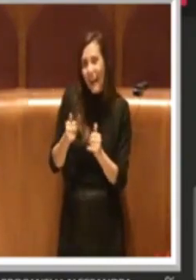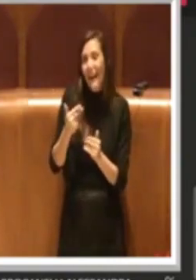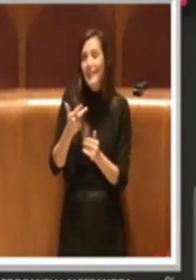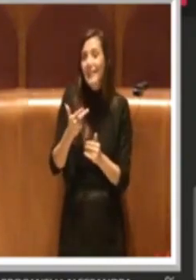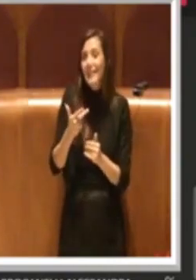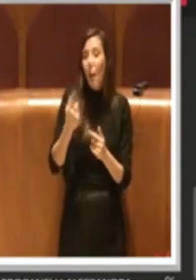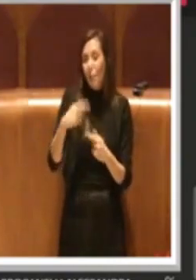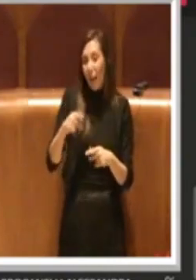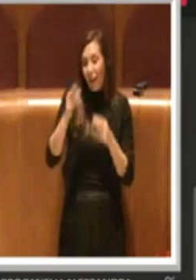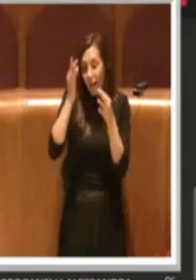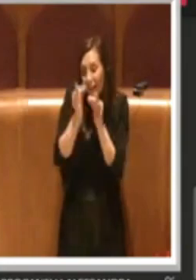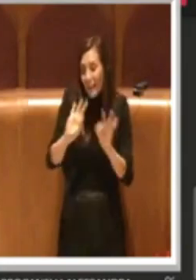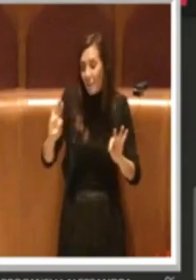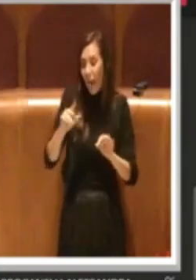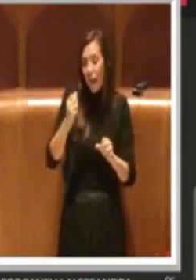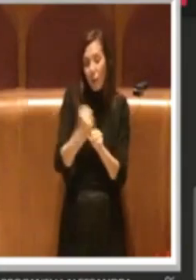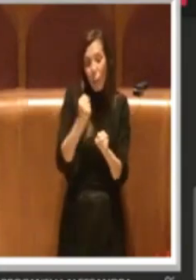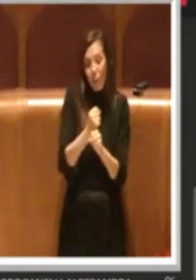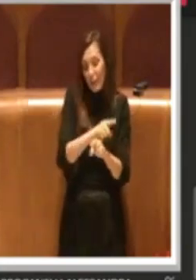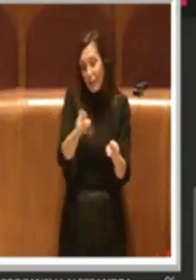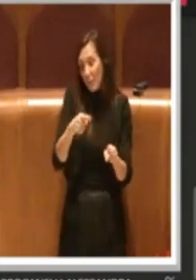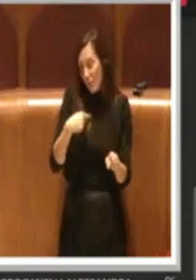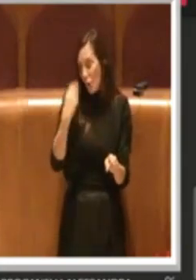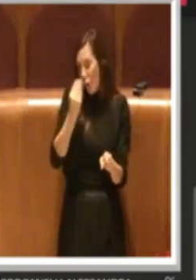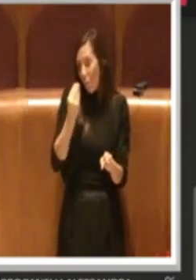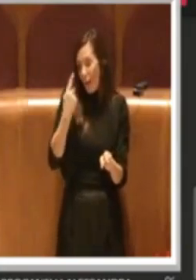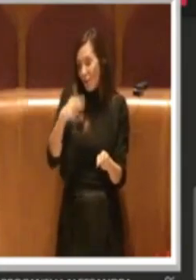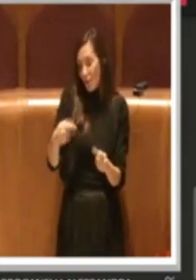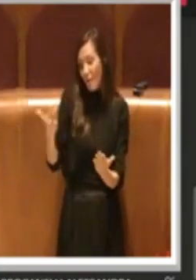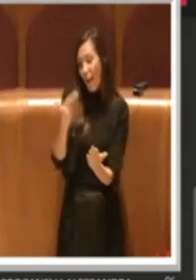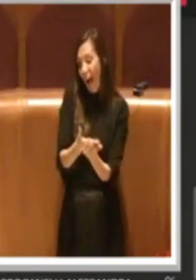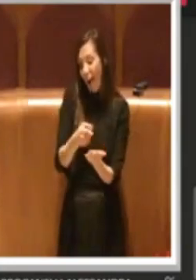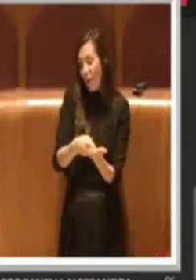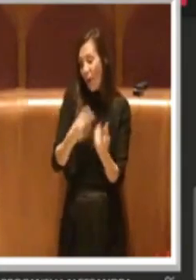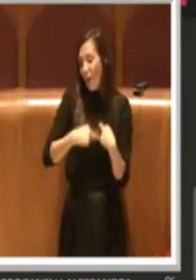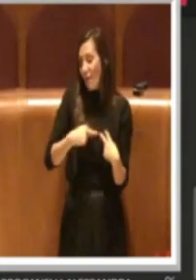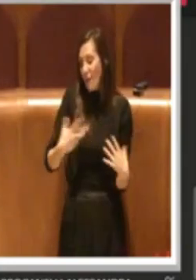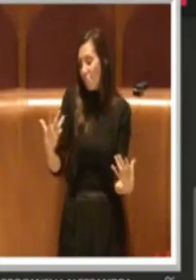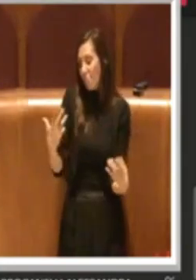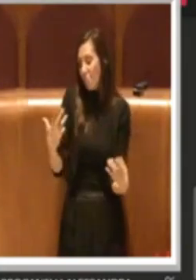avanti è ovvio che avrà vita breve questo atto. Grazie al Presidente.